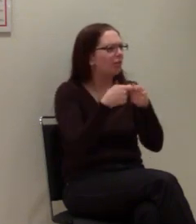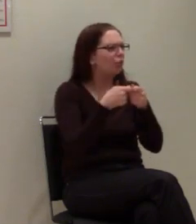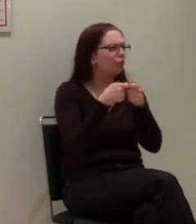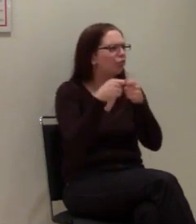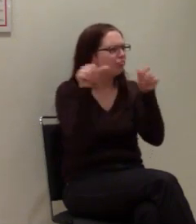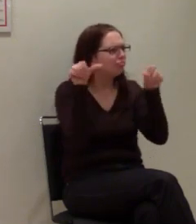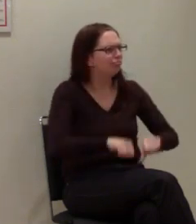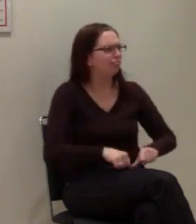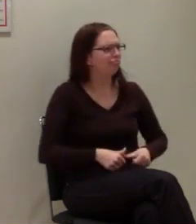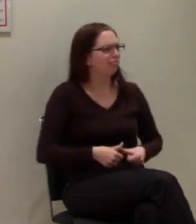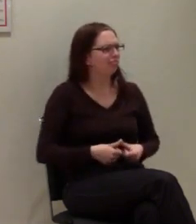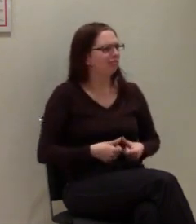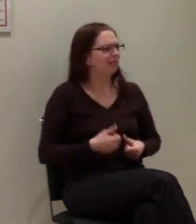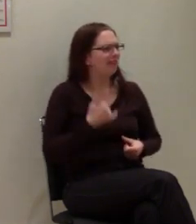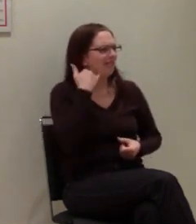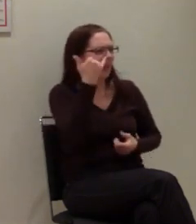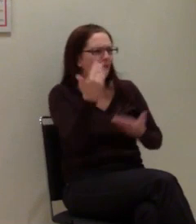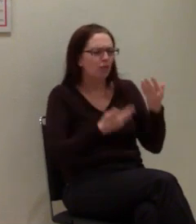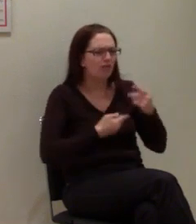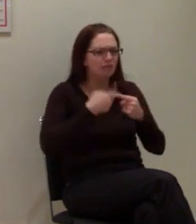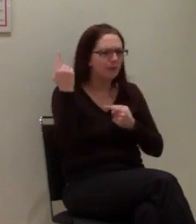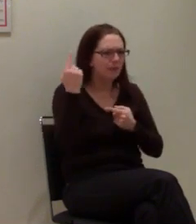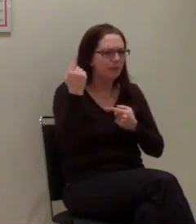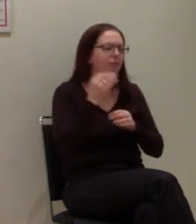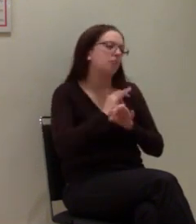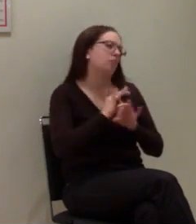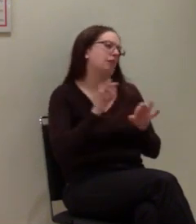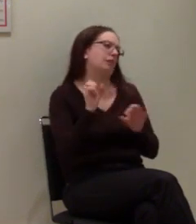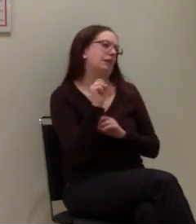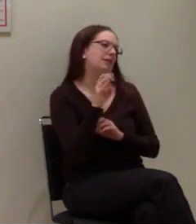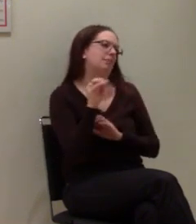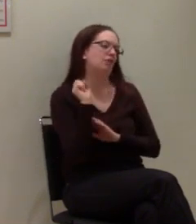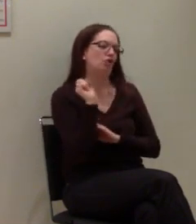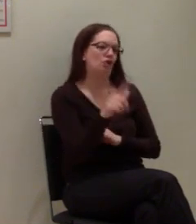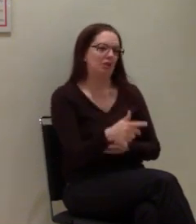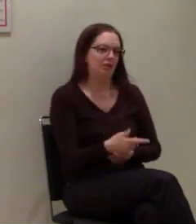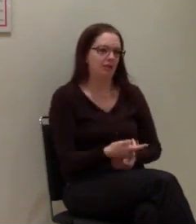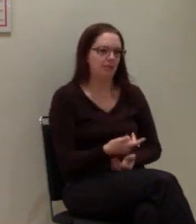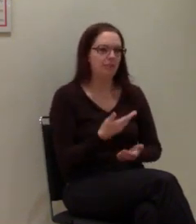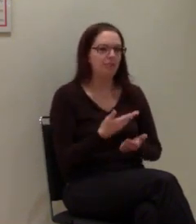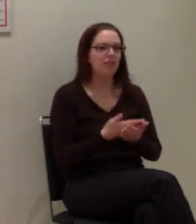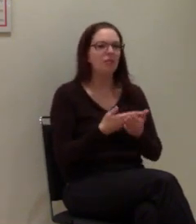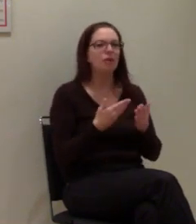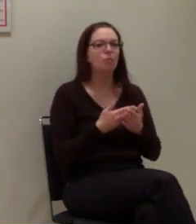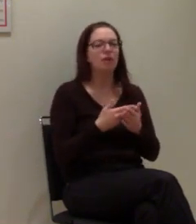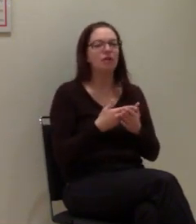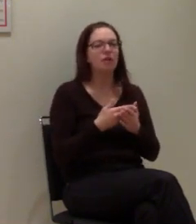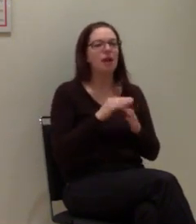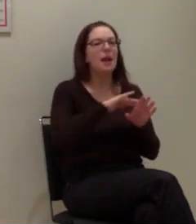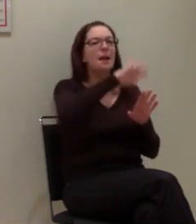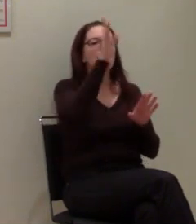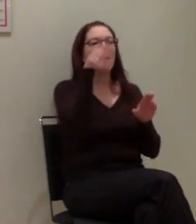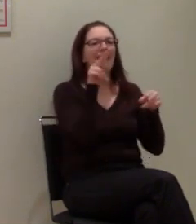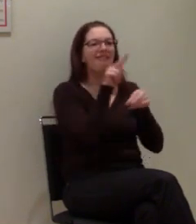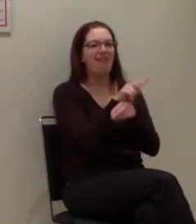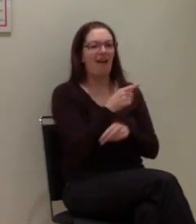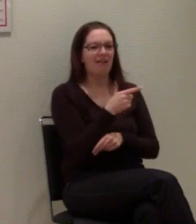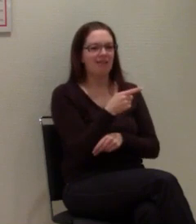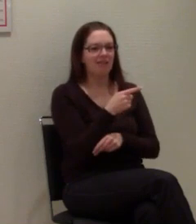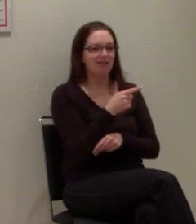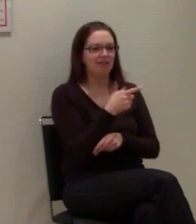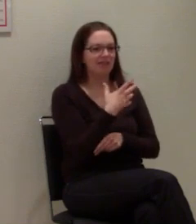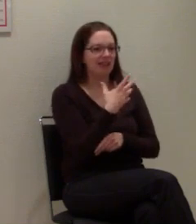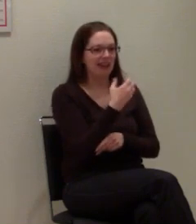abzusetzen. Wir hatten von der Rettungsbergwacht, hatten wir eine Geschichte gehört von einem, der